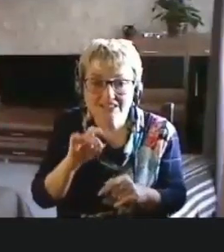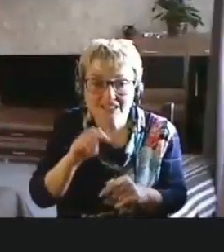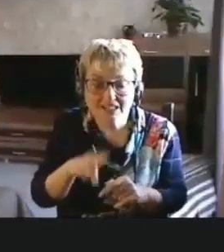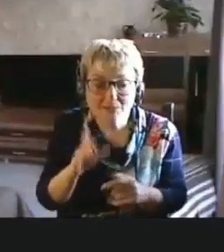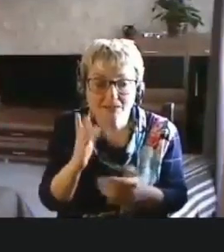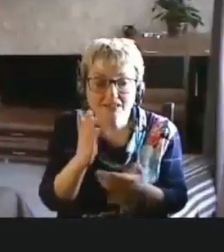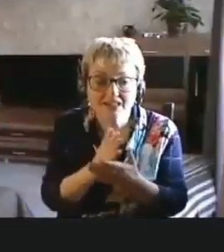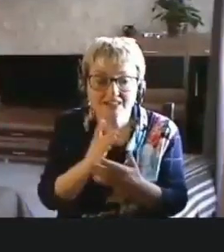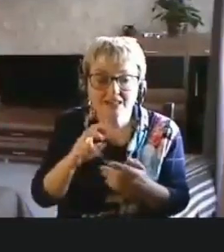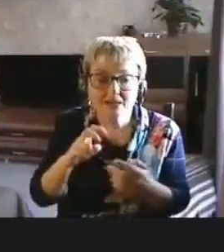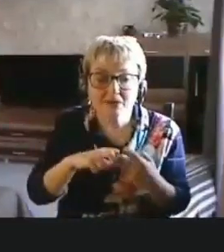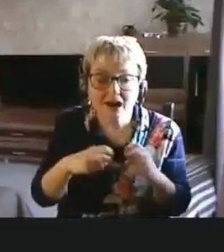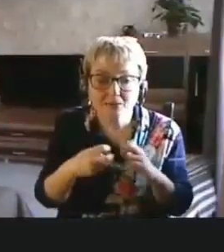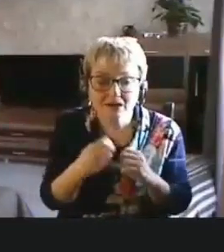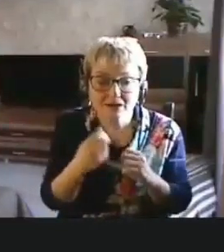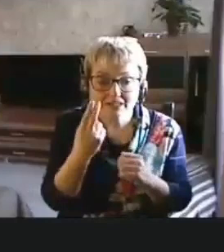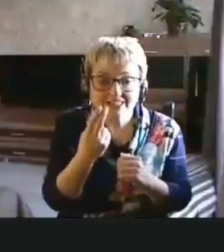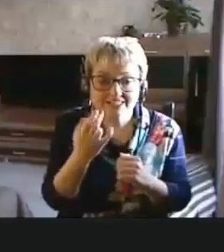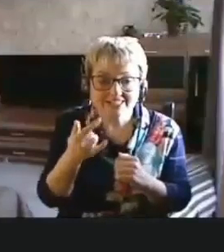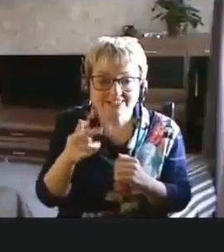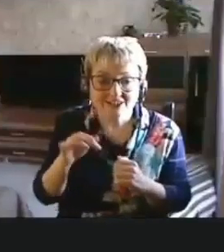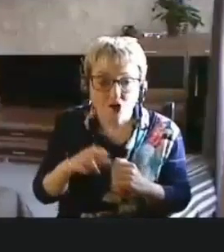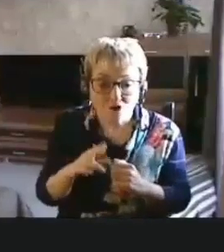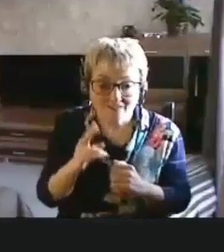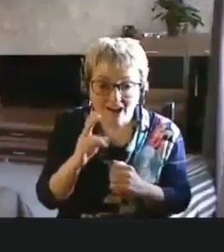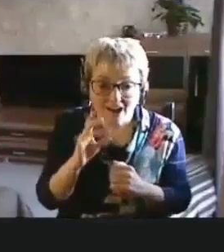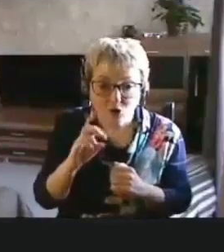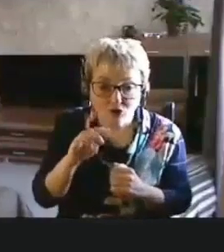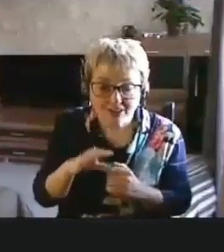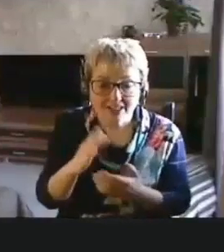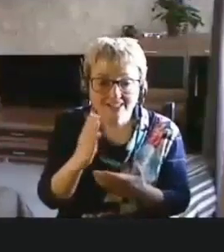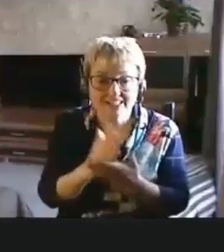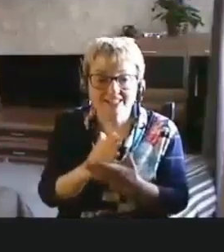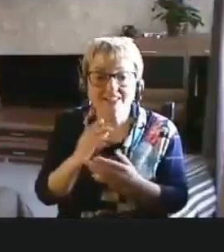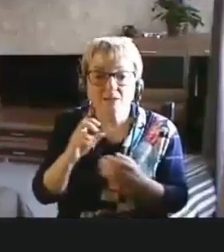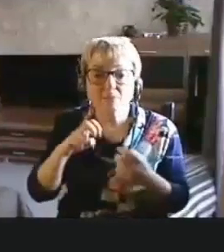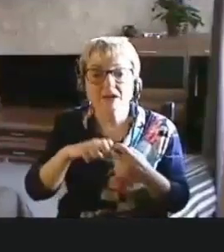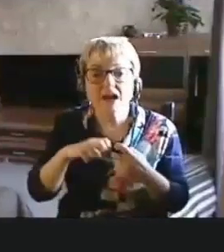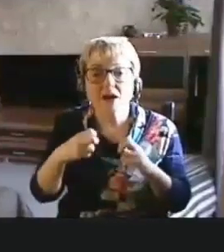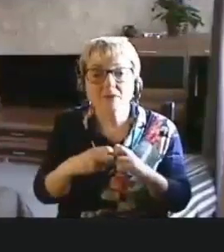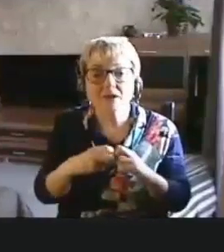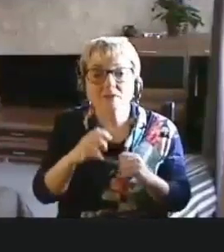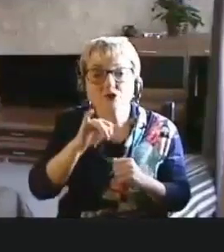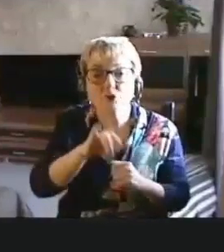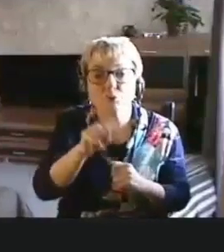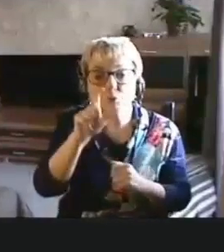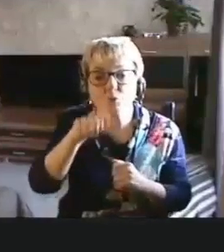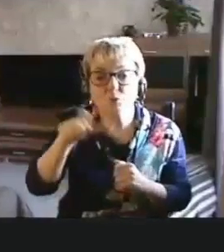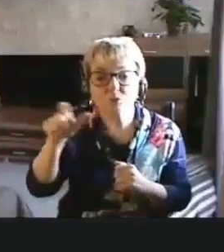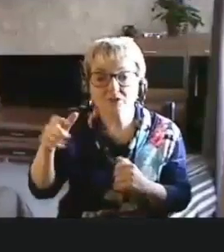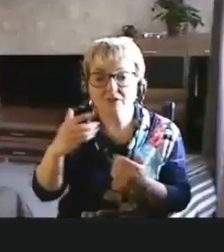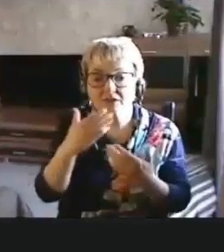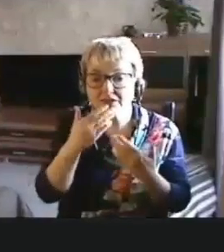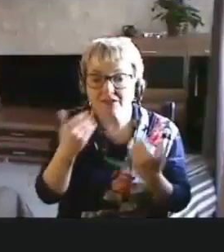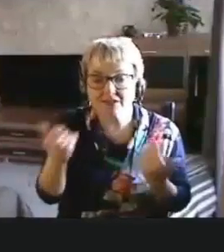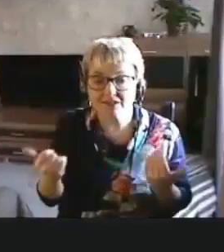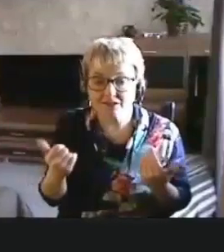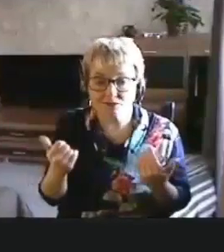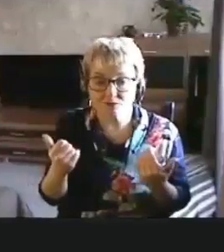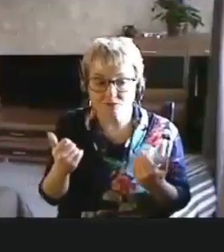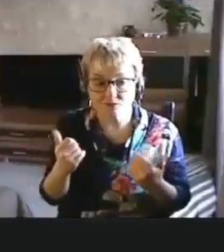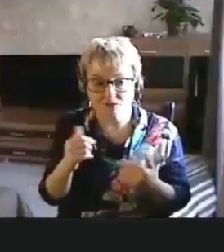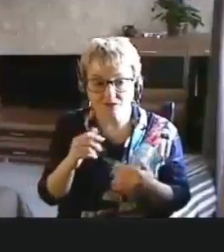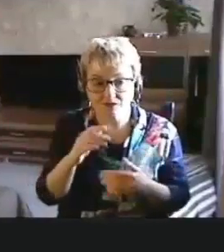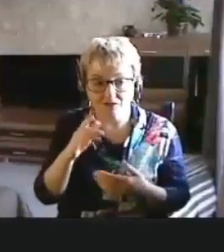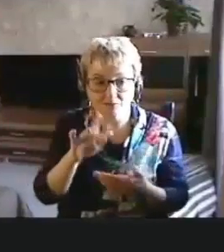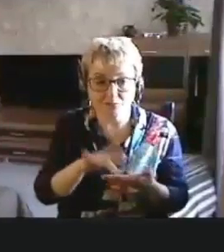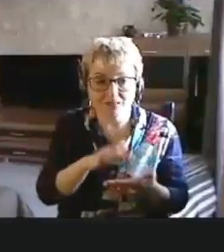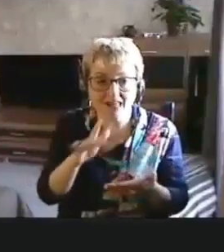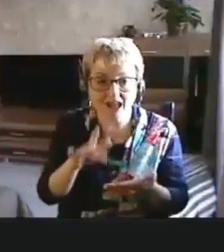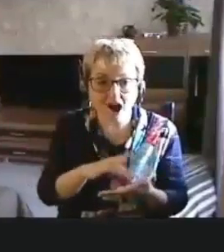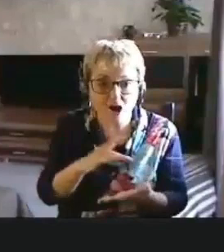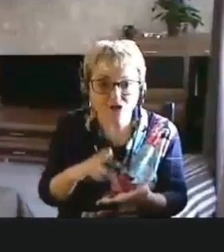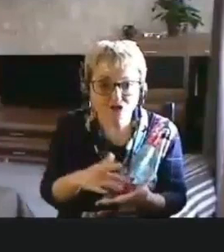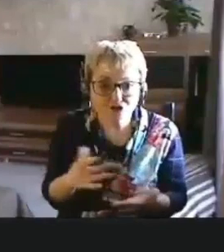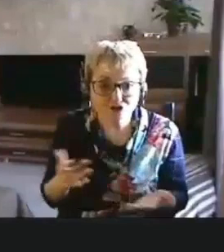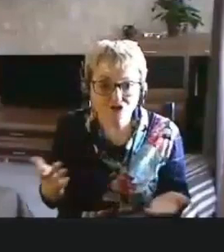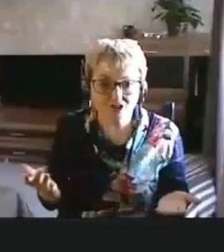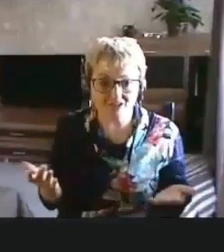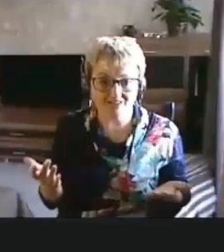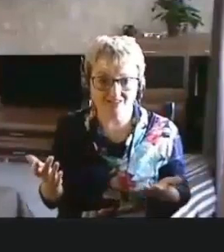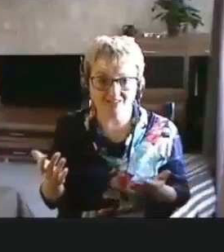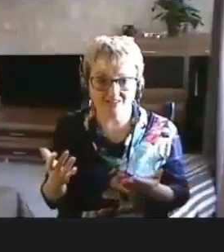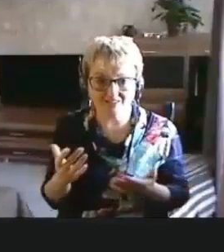проблема и с цифровым контентом, есть проблема в том, что у людей и нету даже планчета. Поэтому